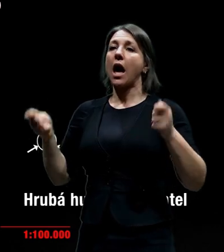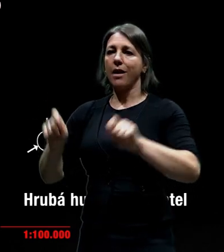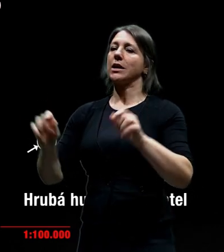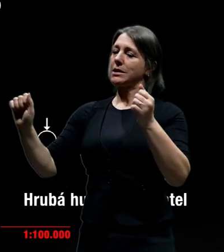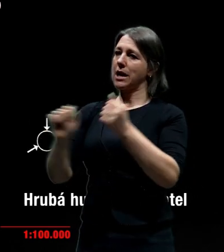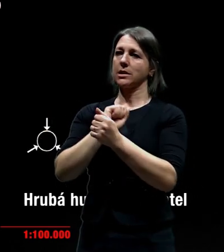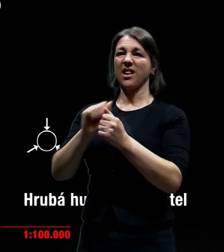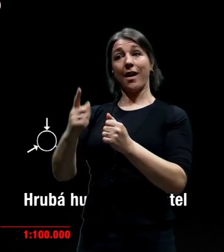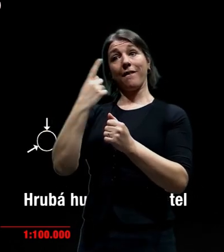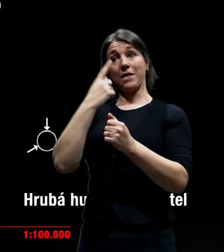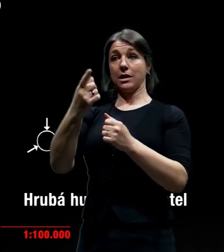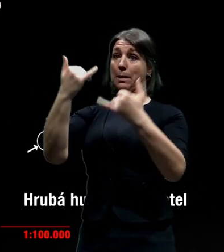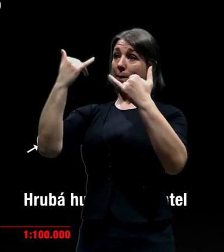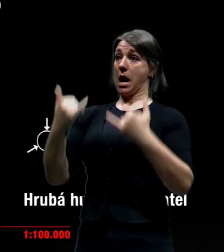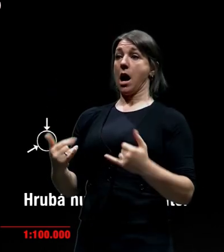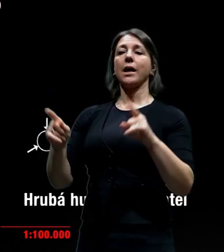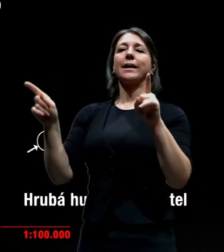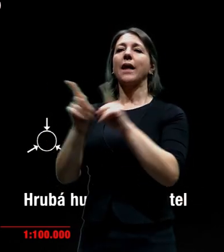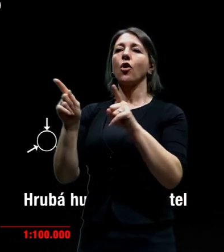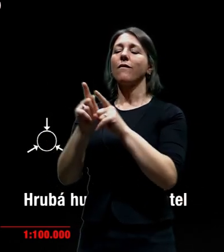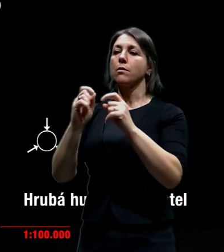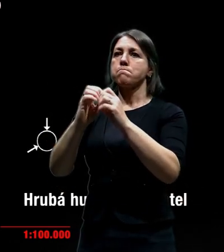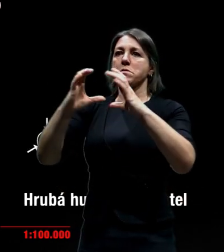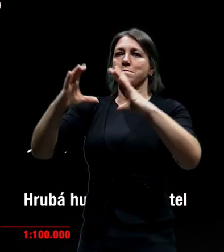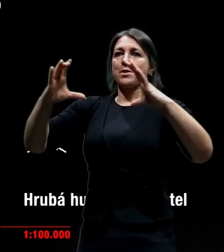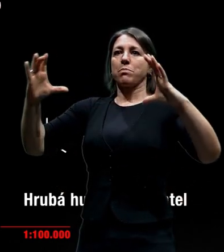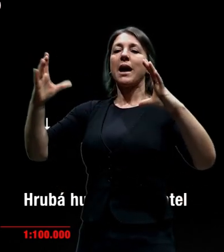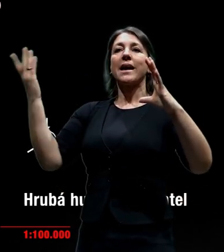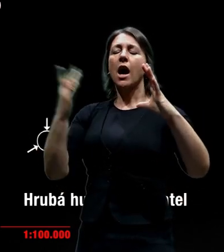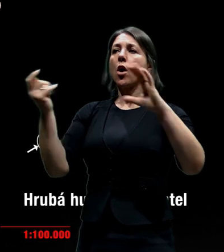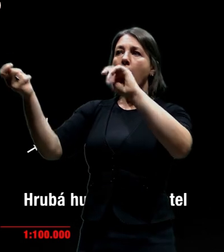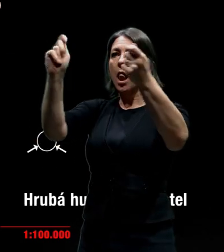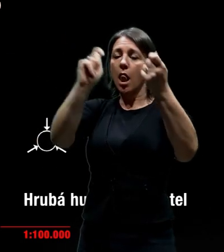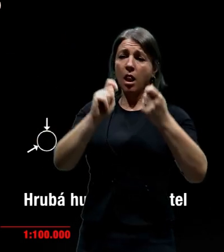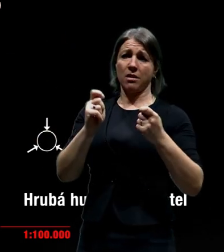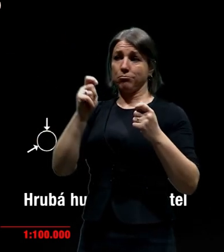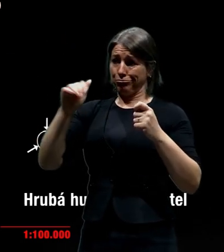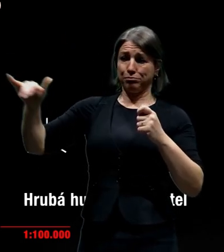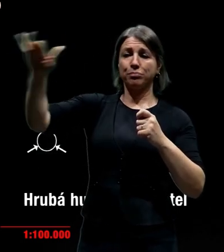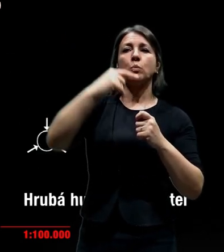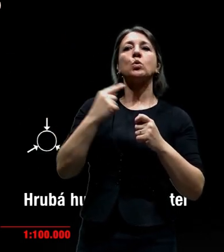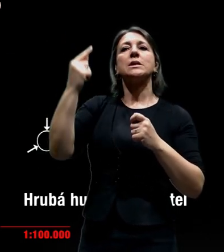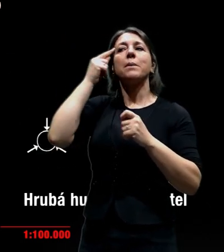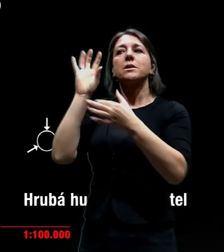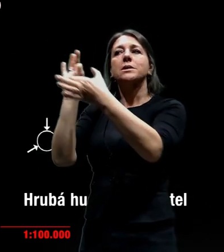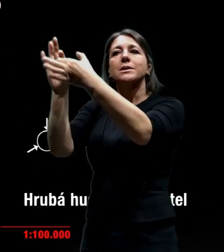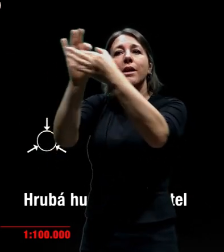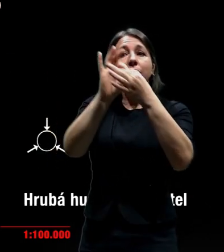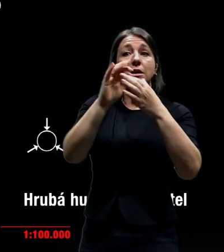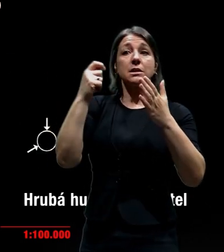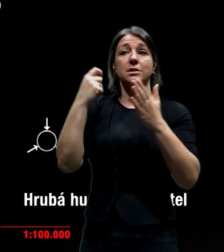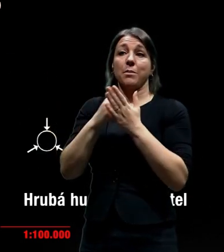Město je vlastně organismus a lidi v něm tvoří podobnou práci jako